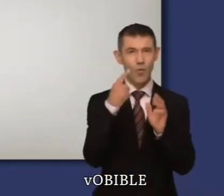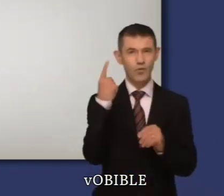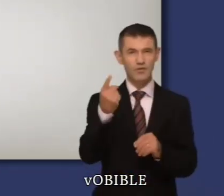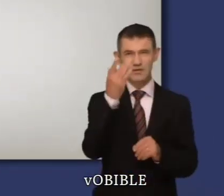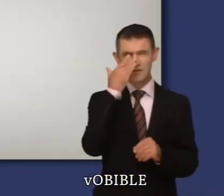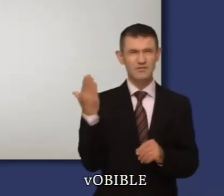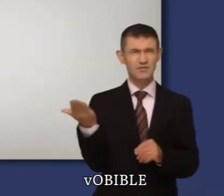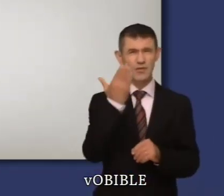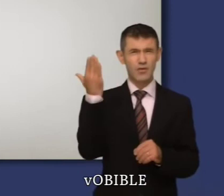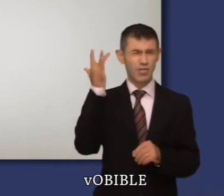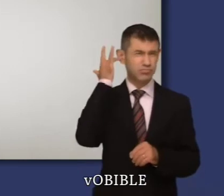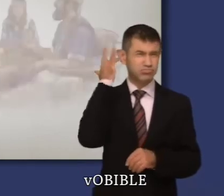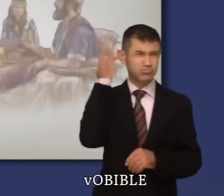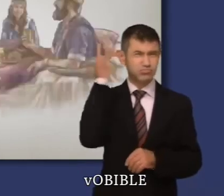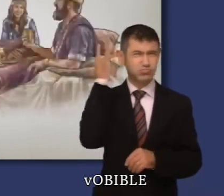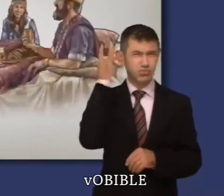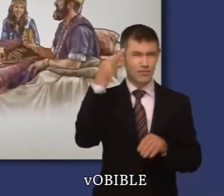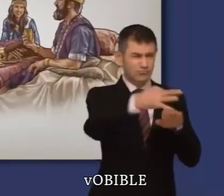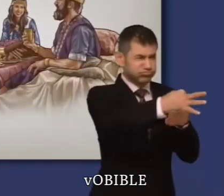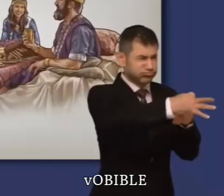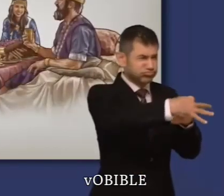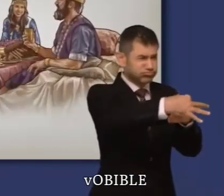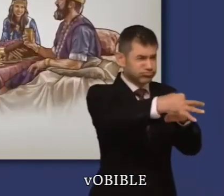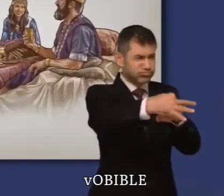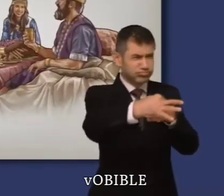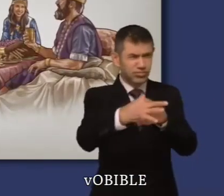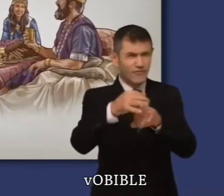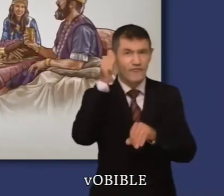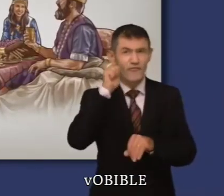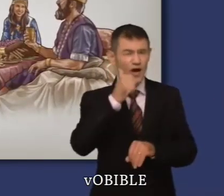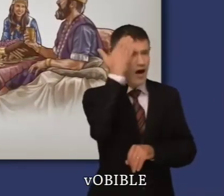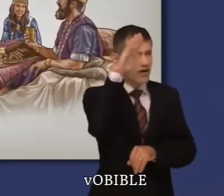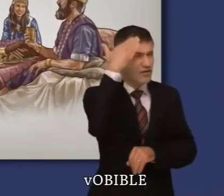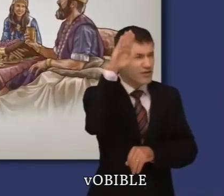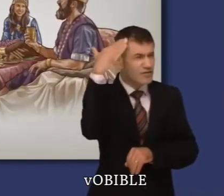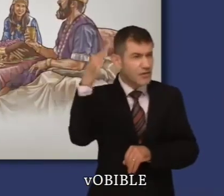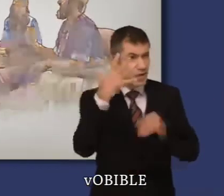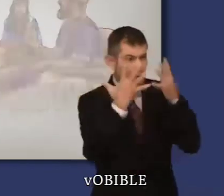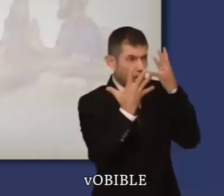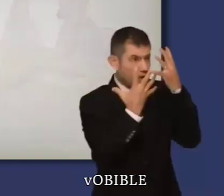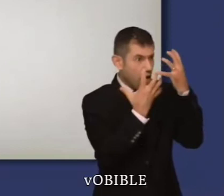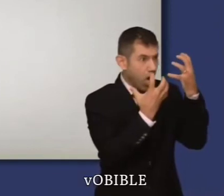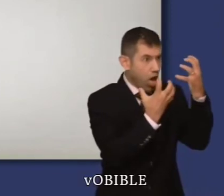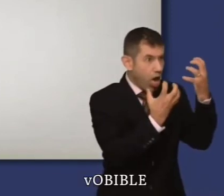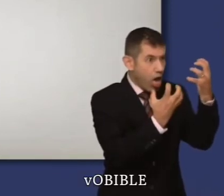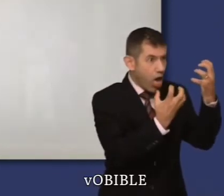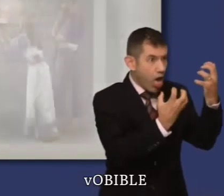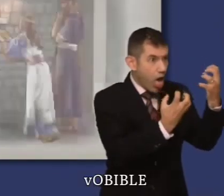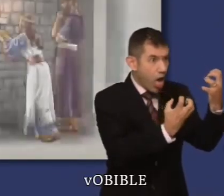Au chapitre 11, Salomon désobéit à Jéhovah. Nous y lisons qu'il aima beaucoup de femmes étrangères.